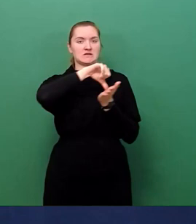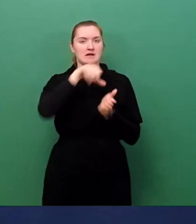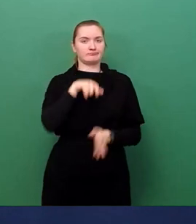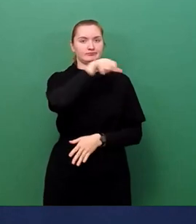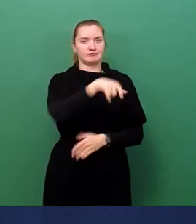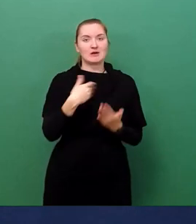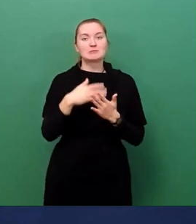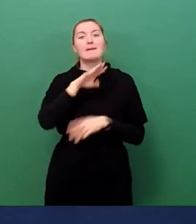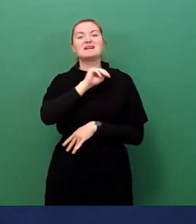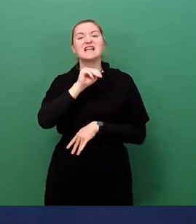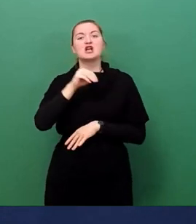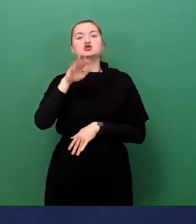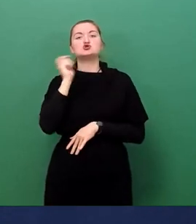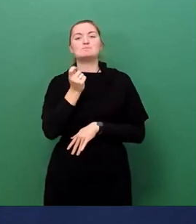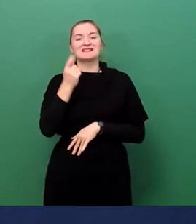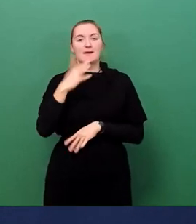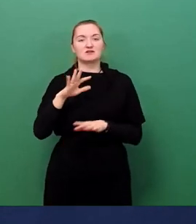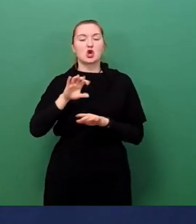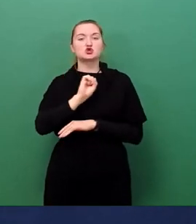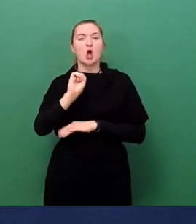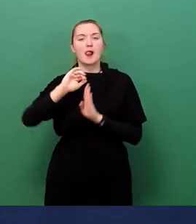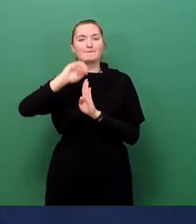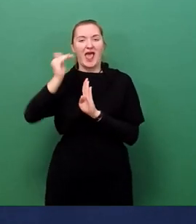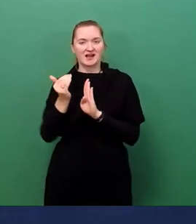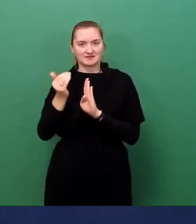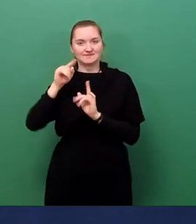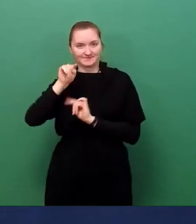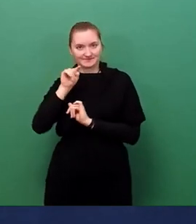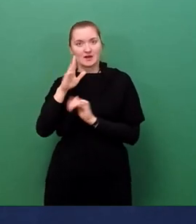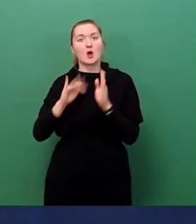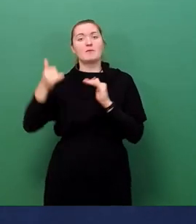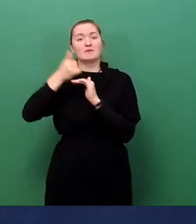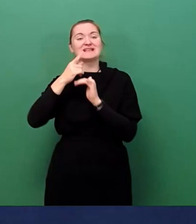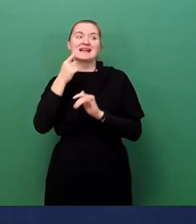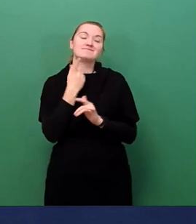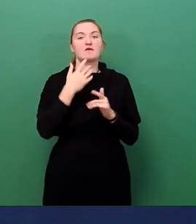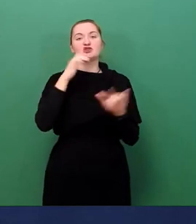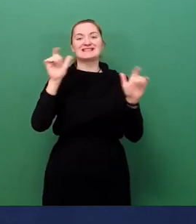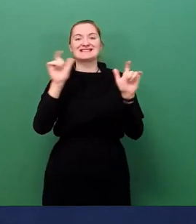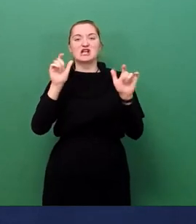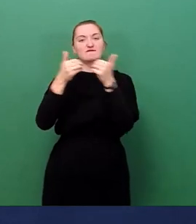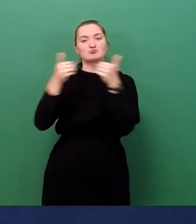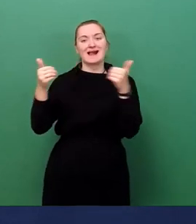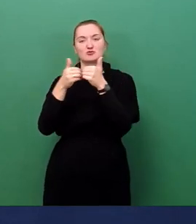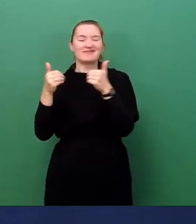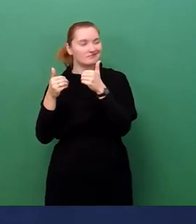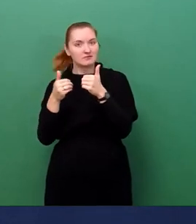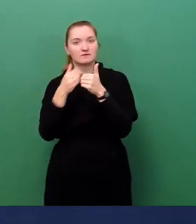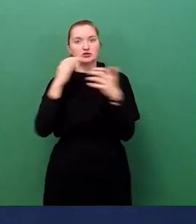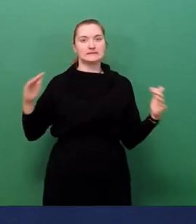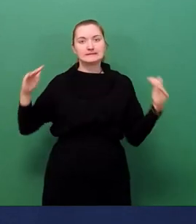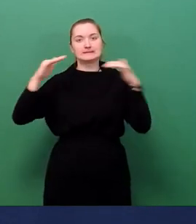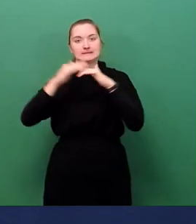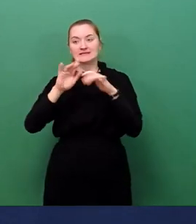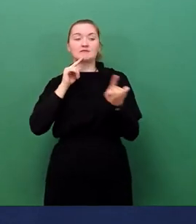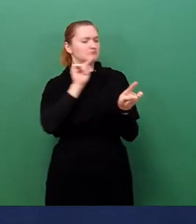Oberbürgermeister von Stolberg geäußert, wir wollen der Spaltung der Gesellschaft entgegenwirken und Menschen nicht in Gut oder Böse einteilen.